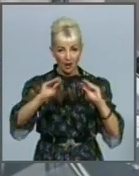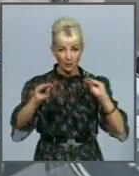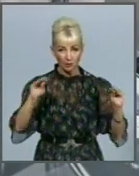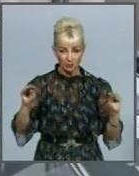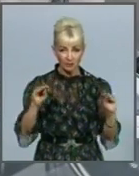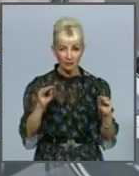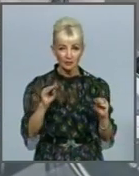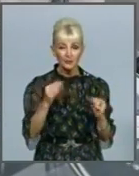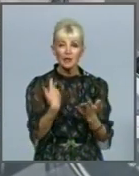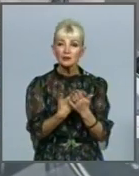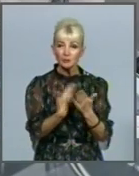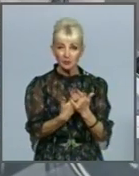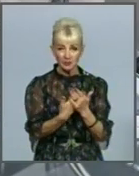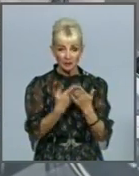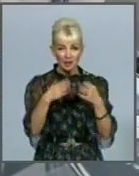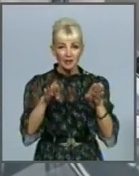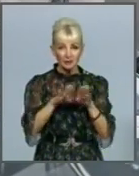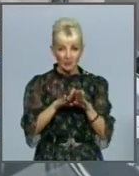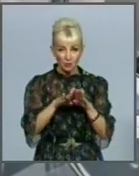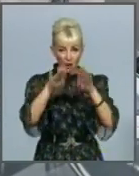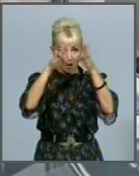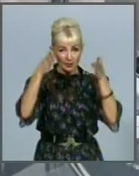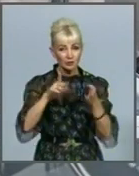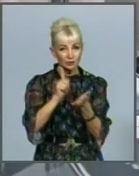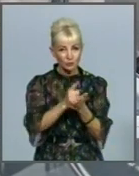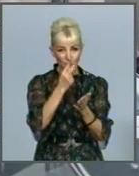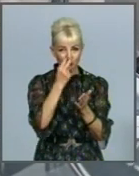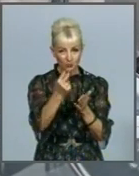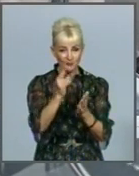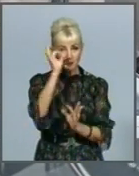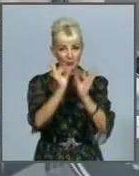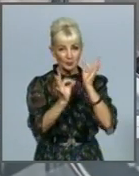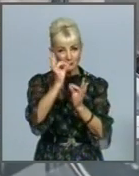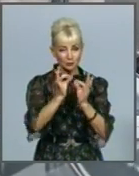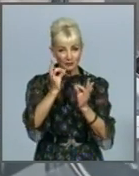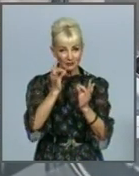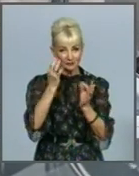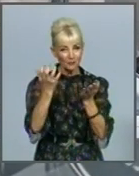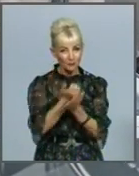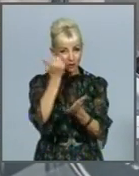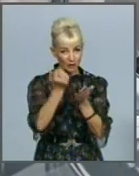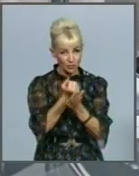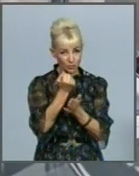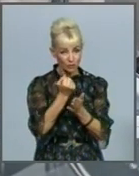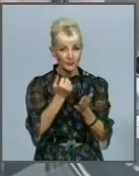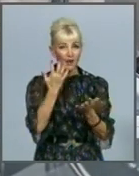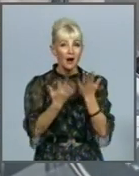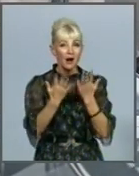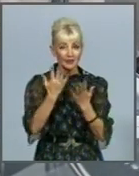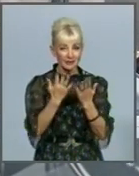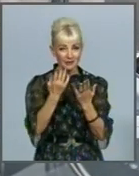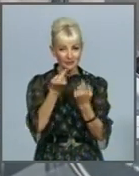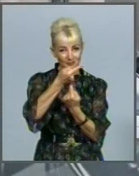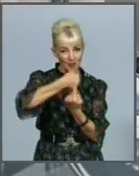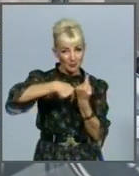визначається, що, наприклад, таке обладнання повинно передбачати певний відсоток виграшу. У випадку випадання певної комбінації